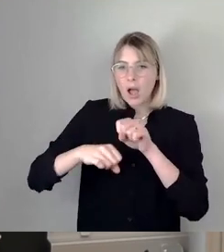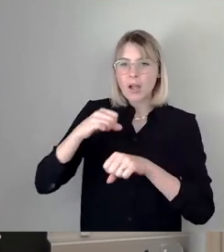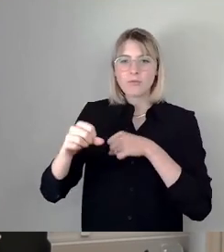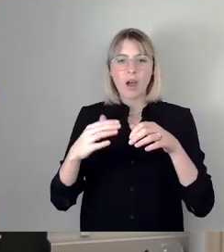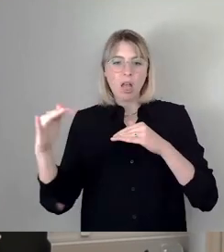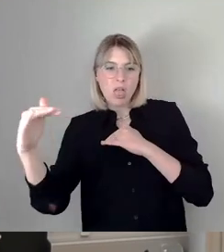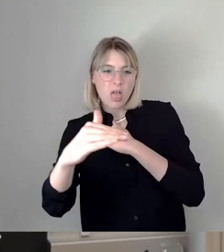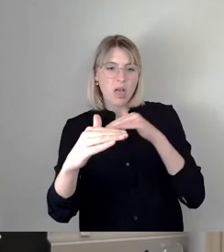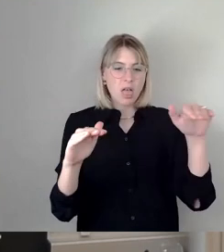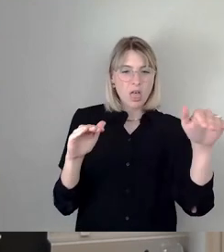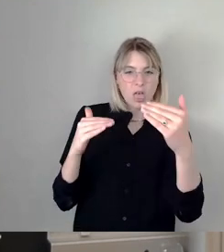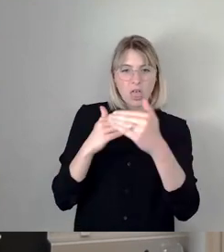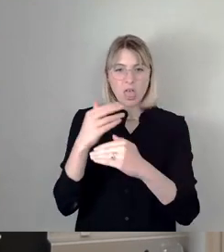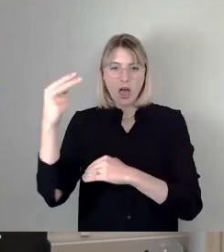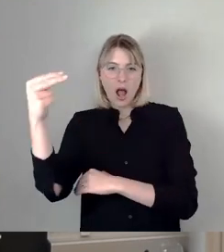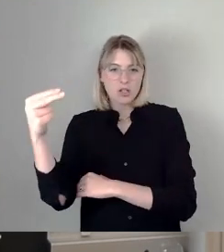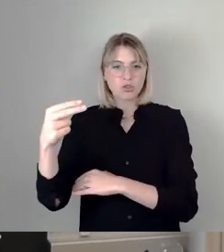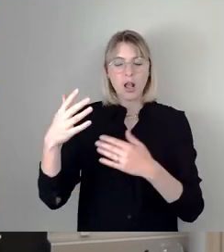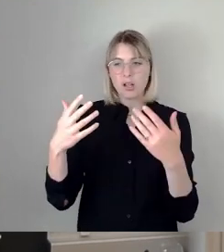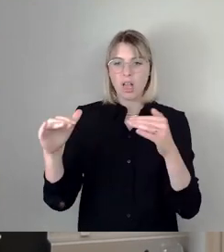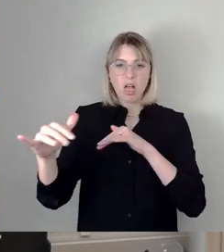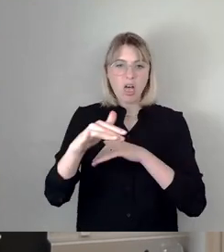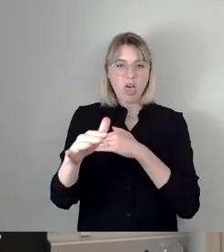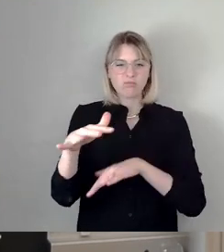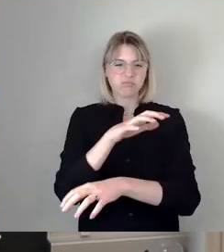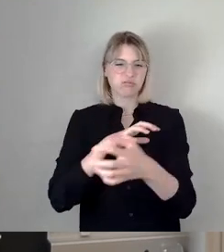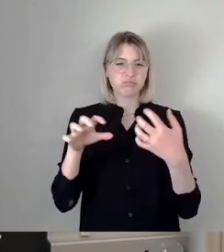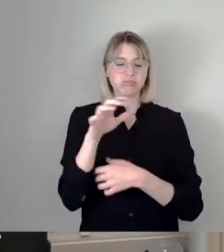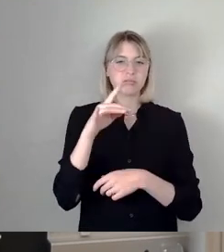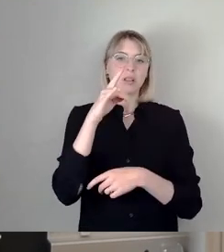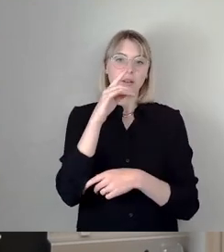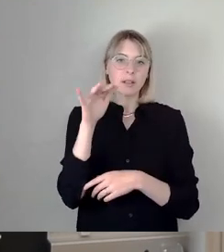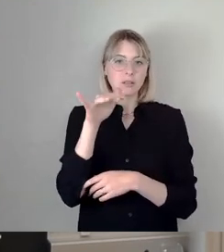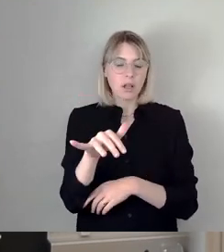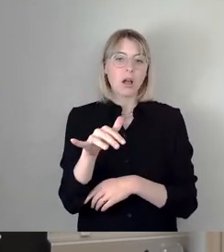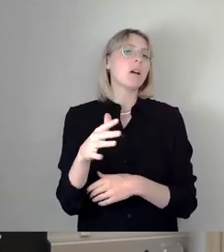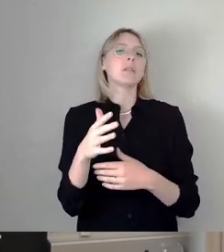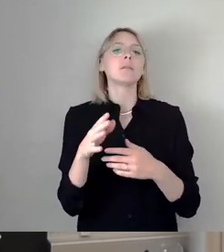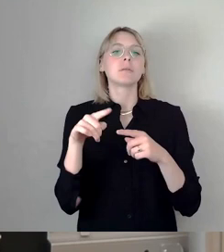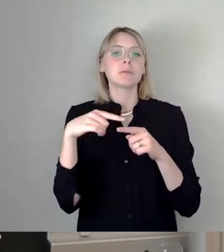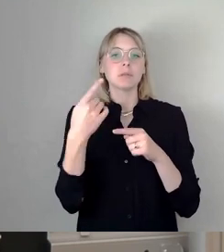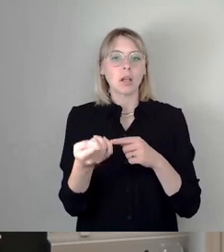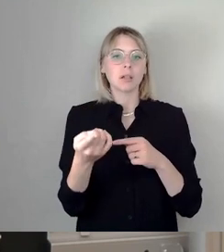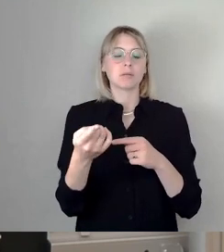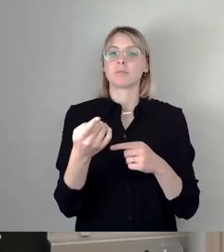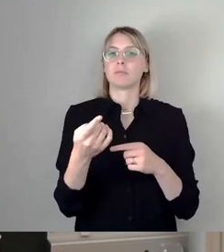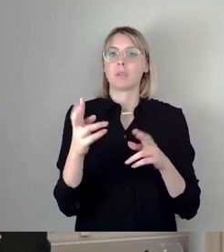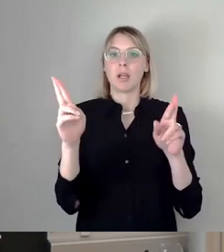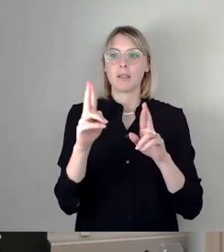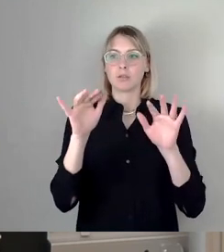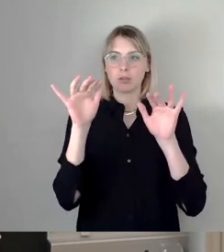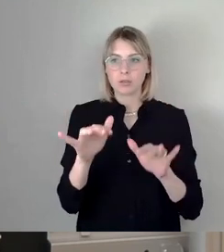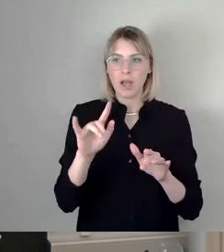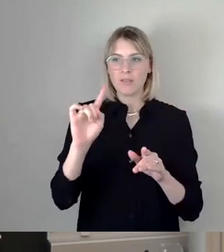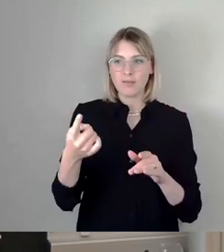Querungen, Haltestellen. Und wer dort eingreift, der riskiert, dass an irgendeiner Stelle dann die Säge wieder klemmt und wir dann